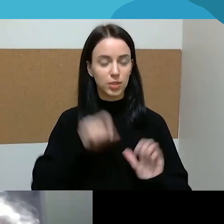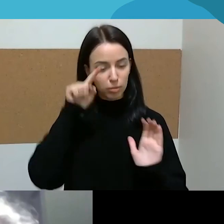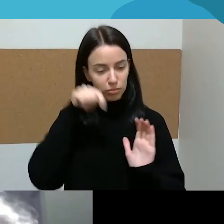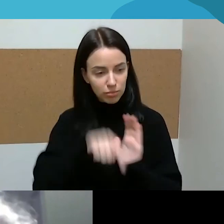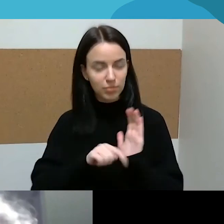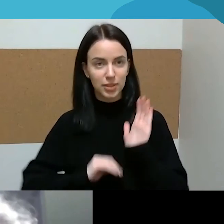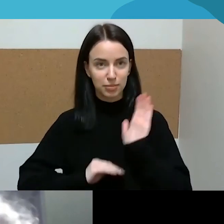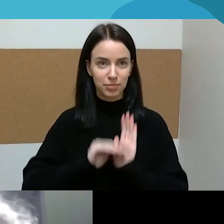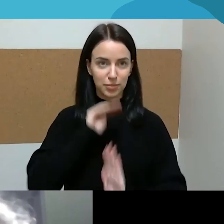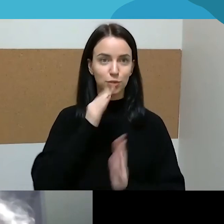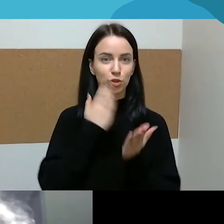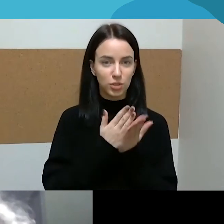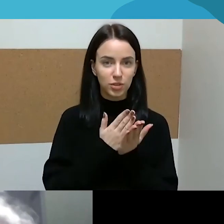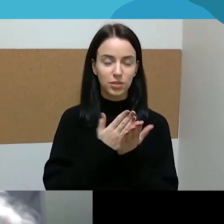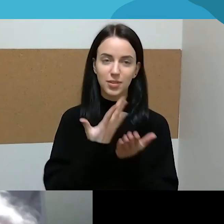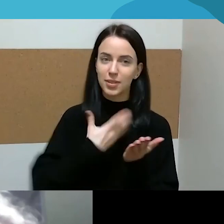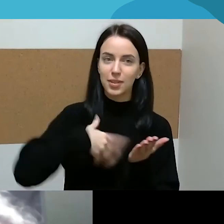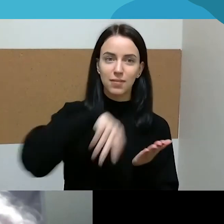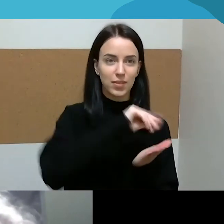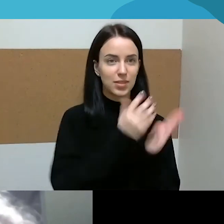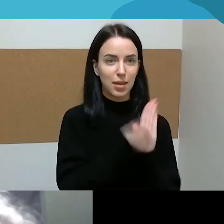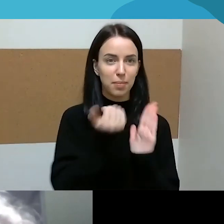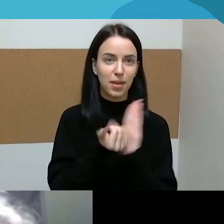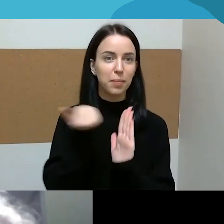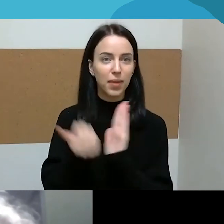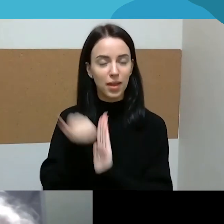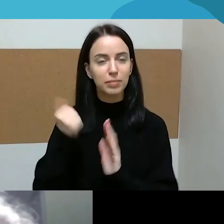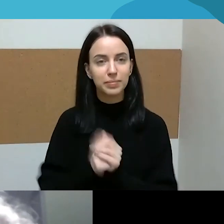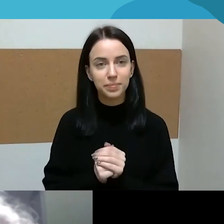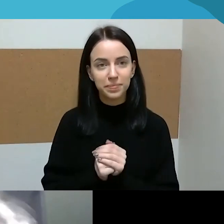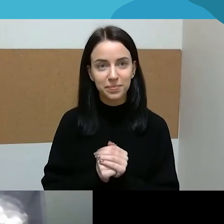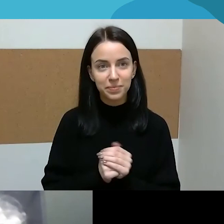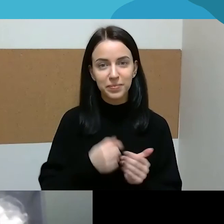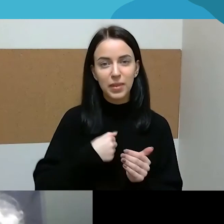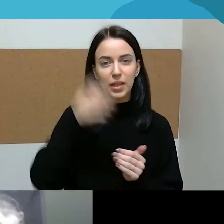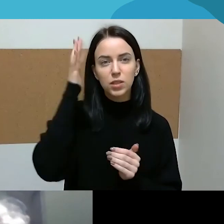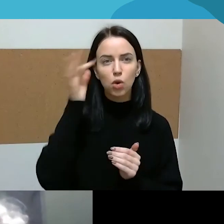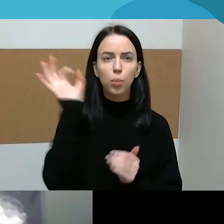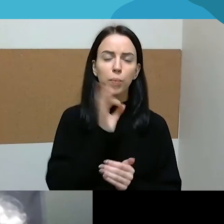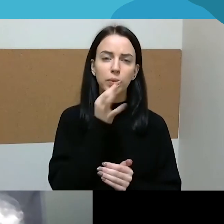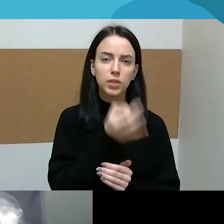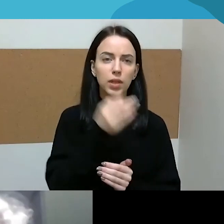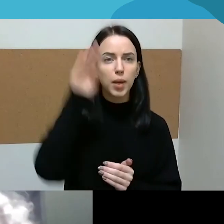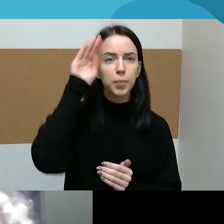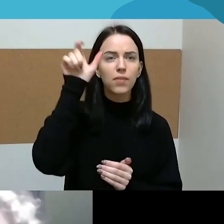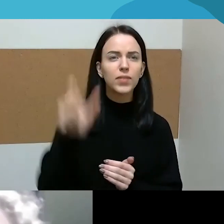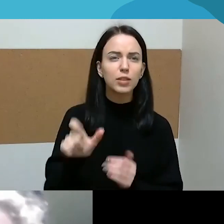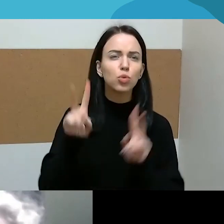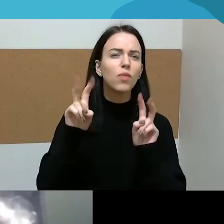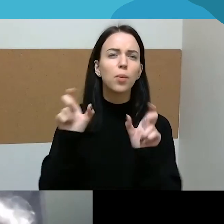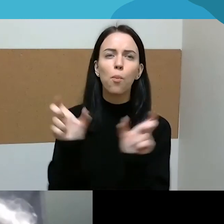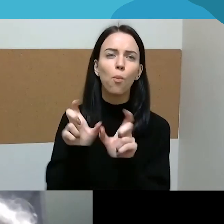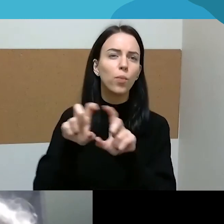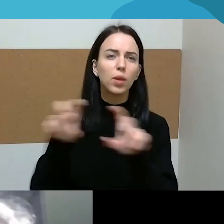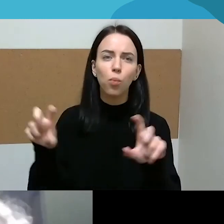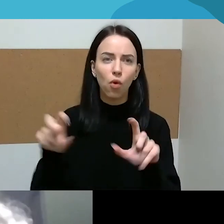tu ir, išrodžiu, gauni visą tai. Ir aš negalvoju, kad mes dažnai sakom, nu, va, čia ta vyriškumo mokyklos. Kokis yra čia tos vyriškumo